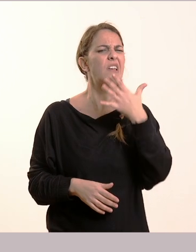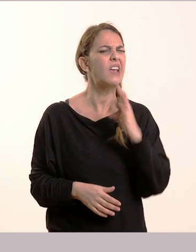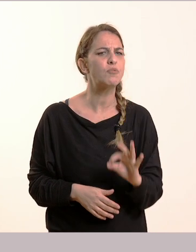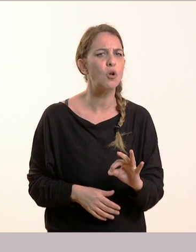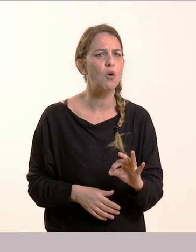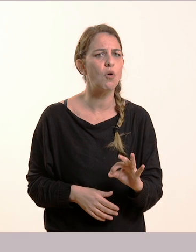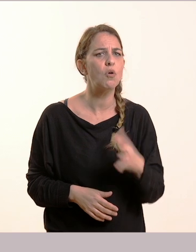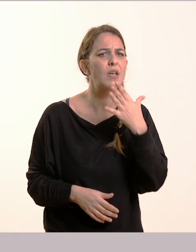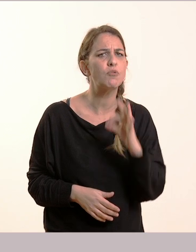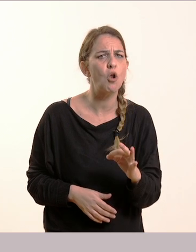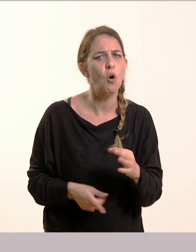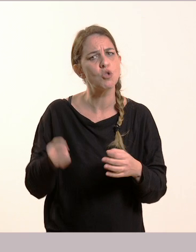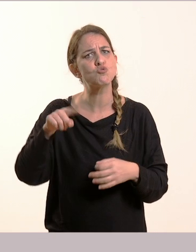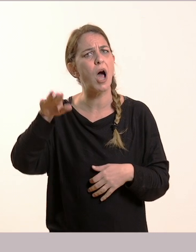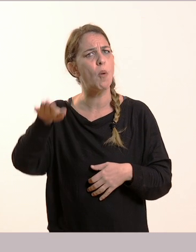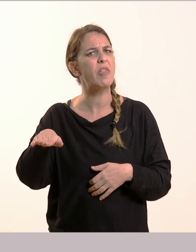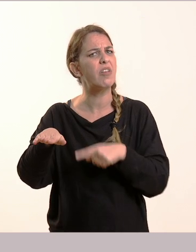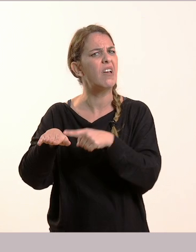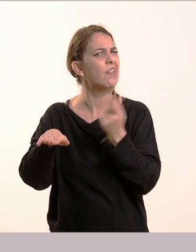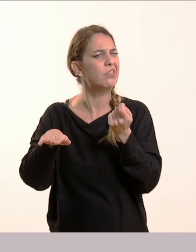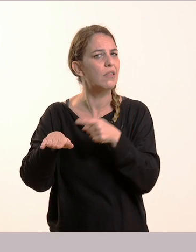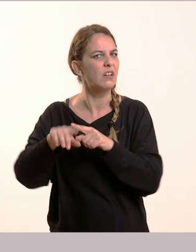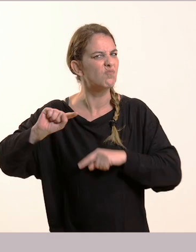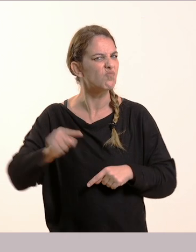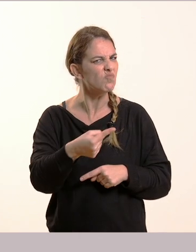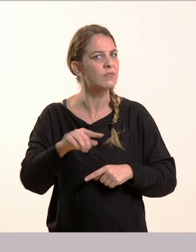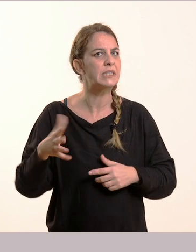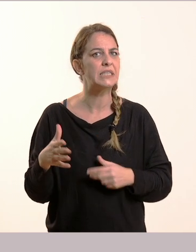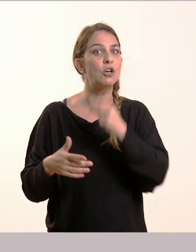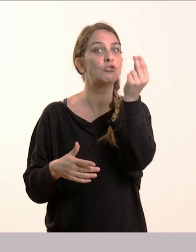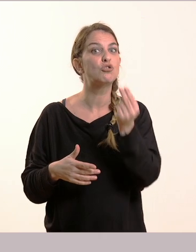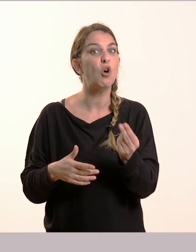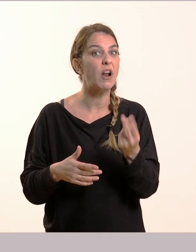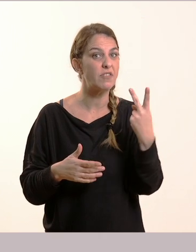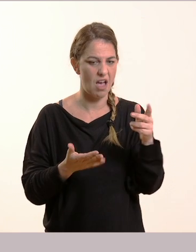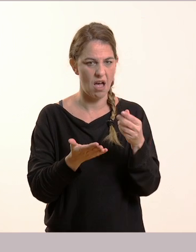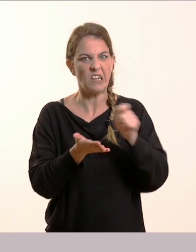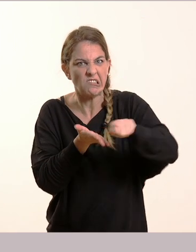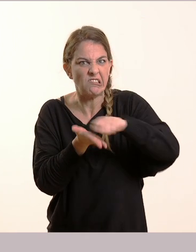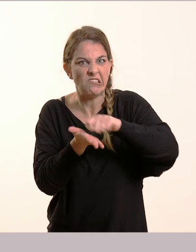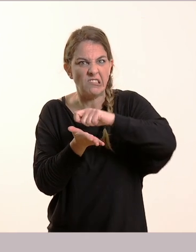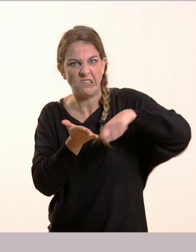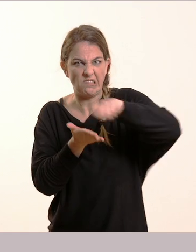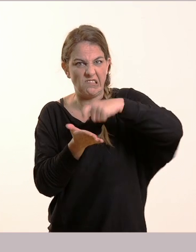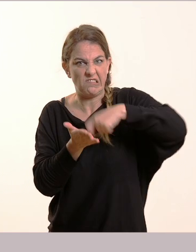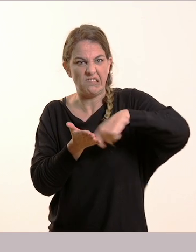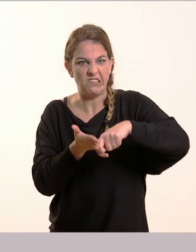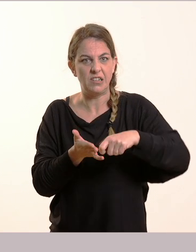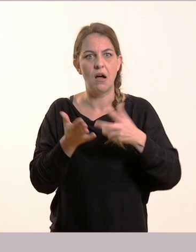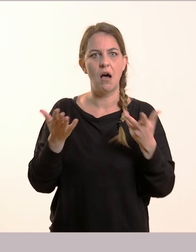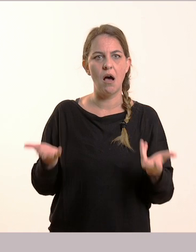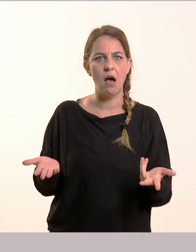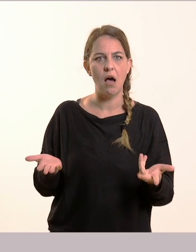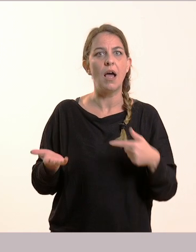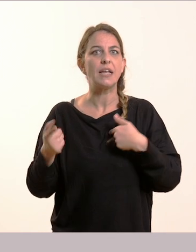φίλος του. Τι του έκανε. Του μουντζούρωσε τη ζωγραφιά του. Και, όπως βλέπετε, έχει βγάλει και τη γλώσσα